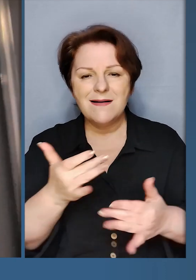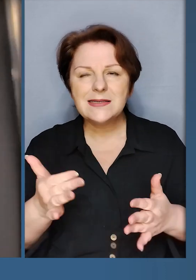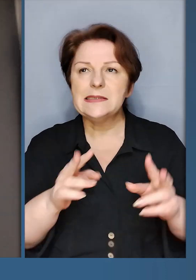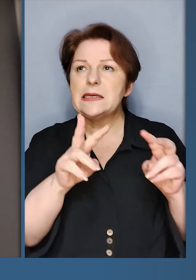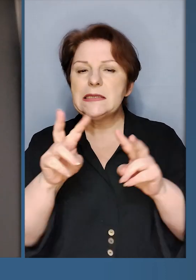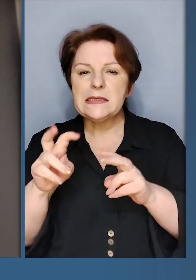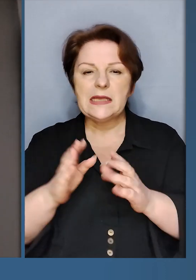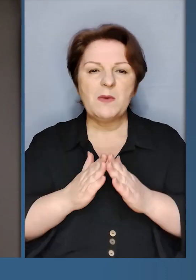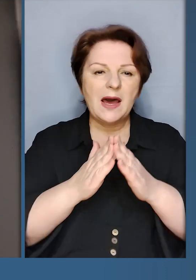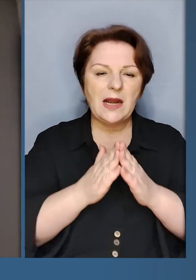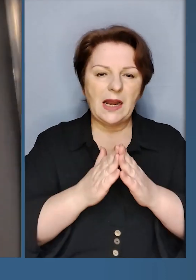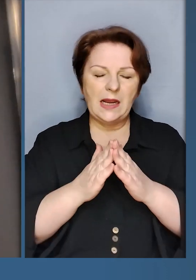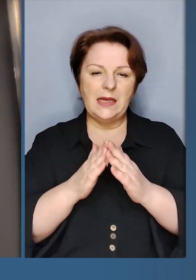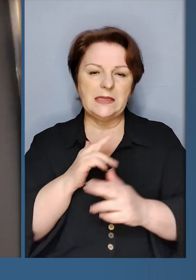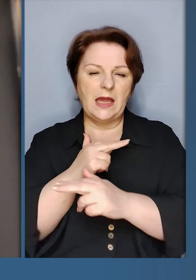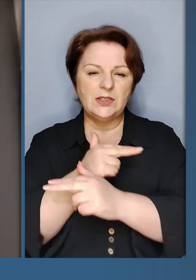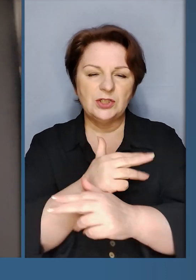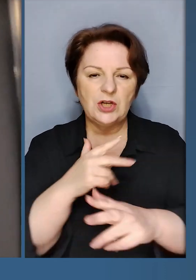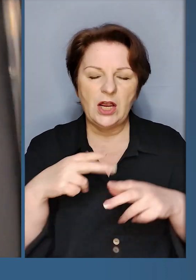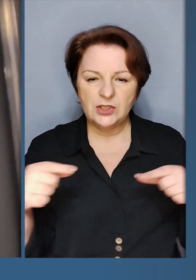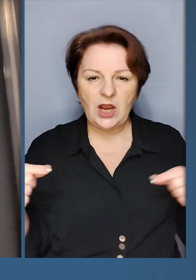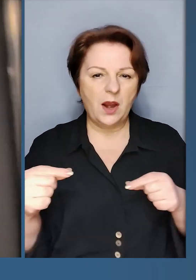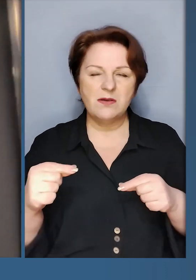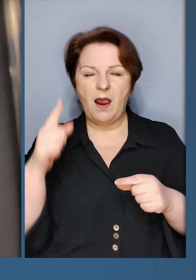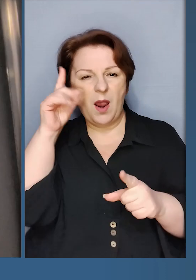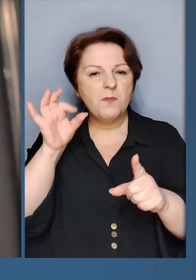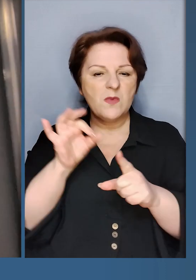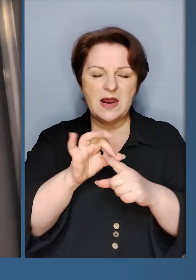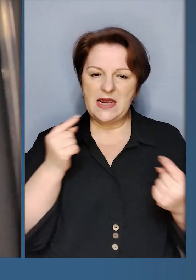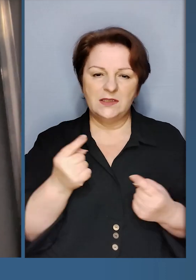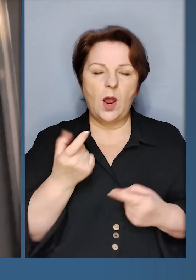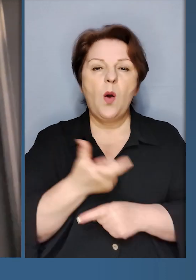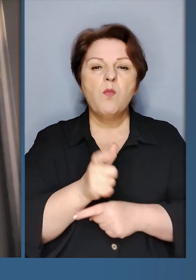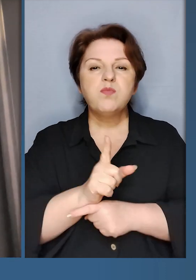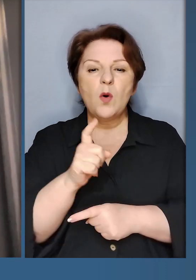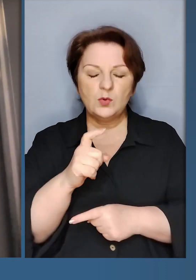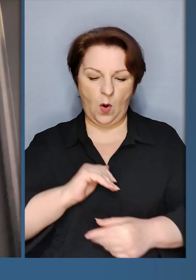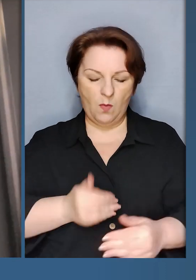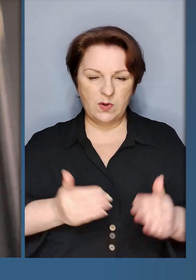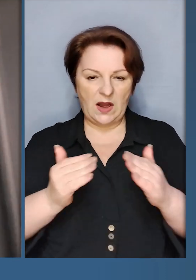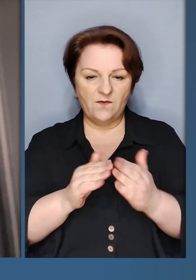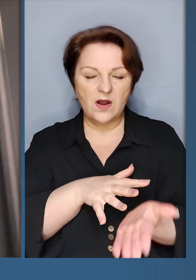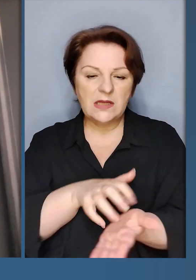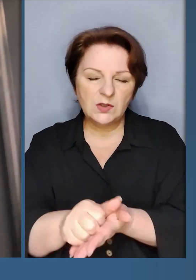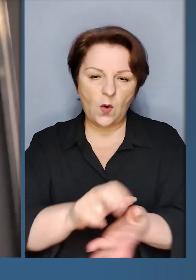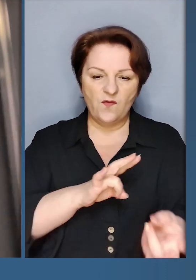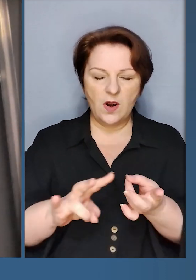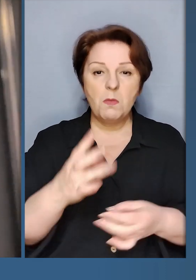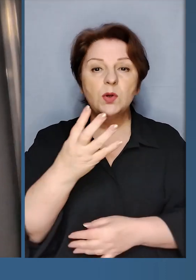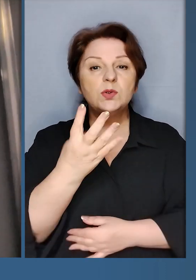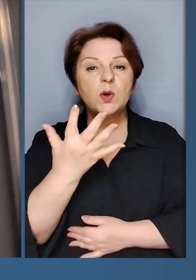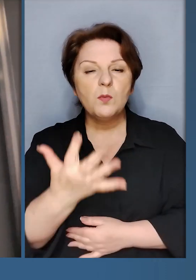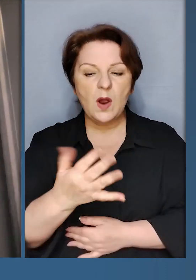різні типи ракет, шахети. Мішені вже для Росії звичні, понад 100 приватних будинків зруйновання або